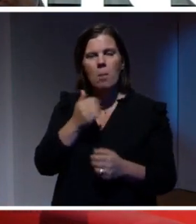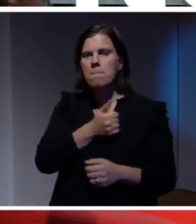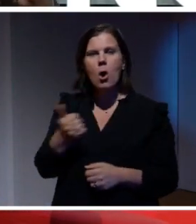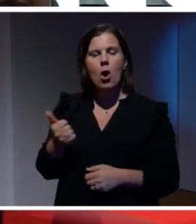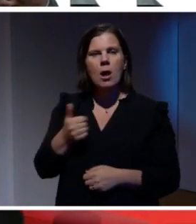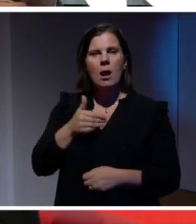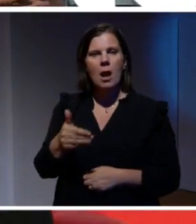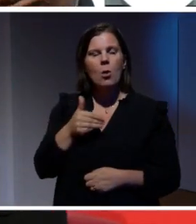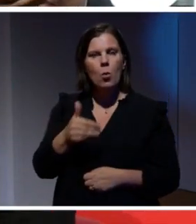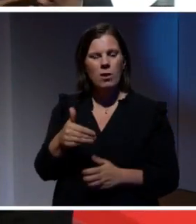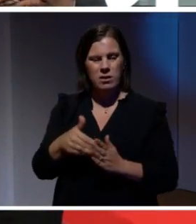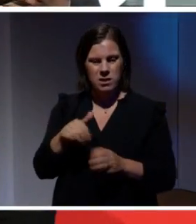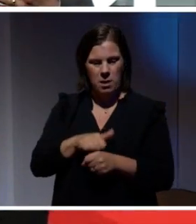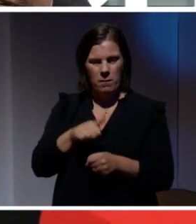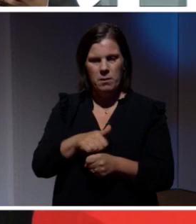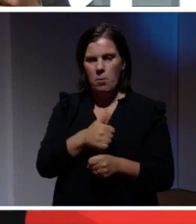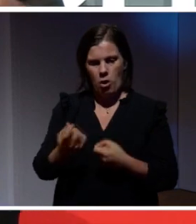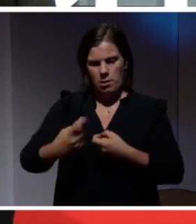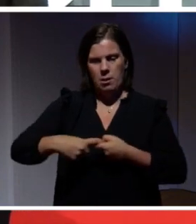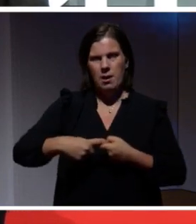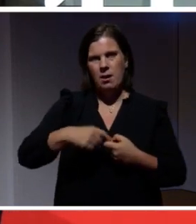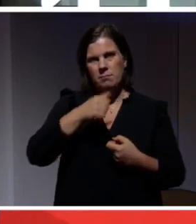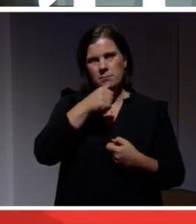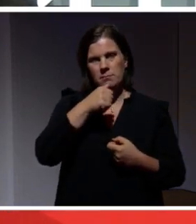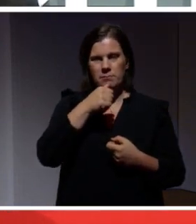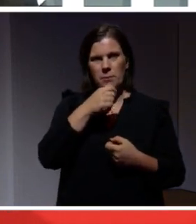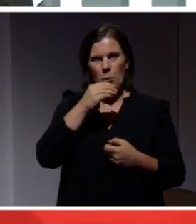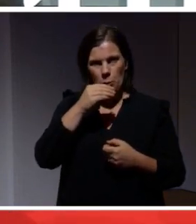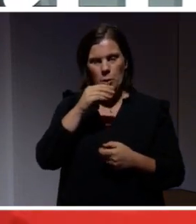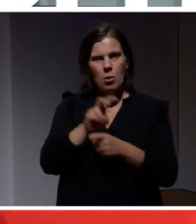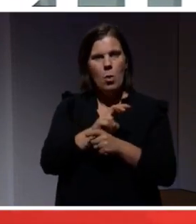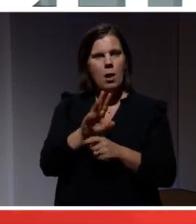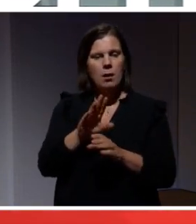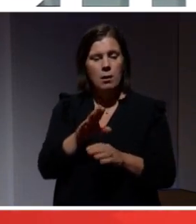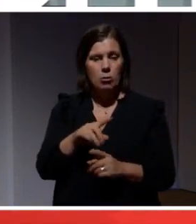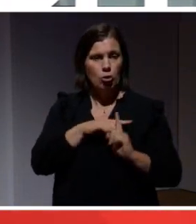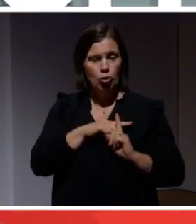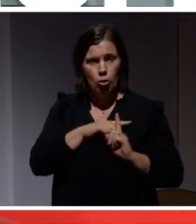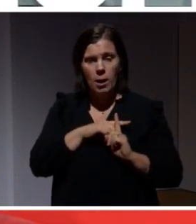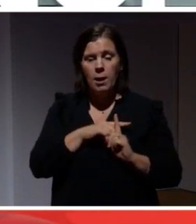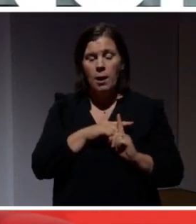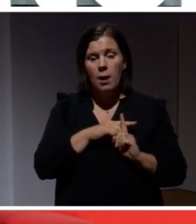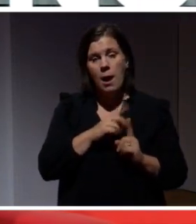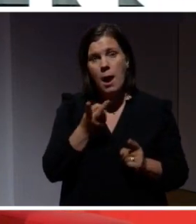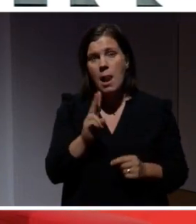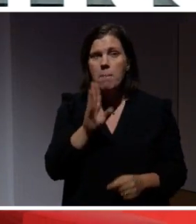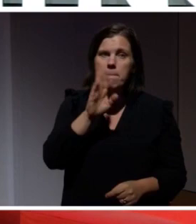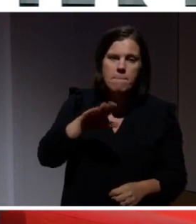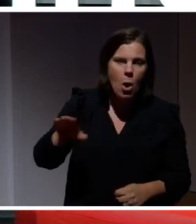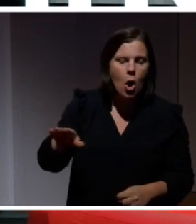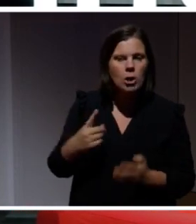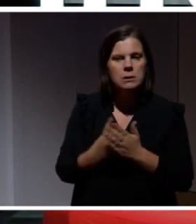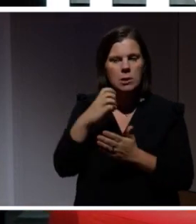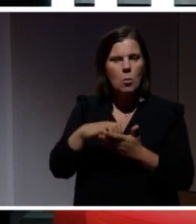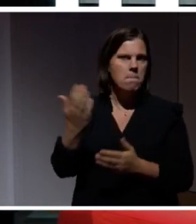relationen till terapeuten i behandlingssyftet. Eller information om att det befann sig barn i en